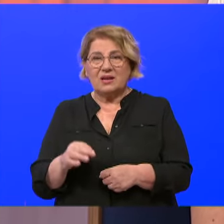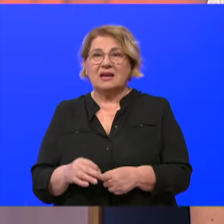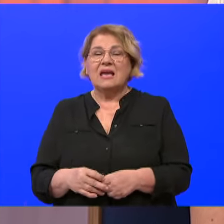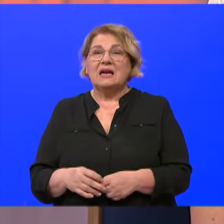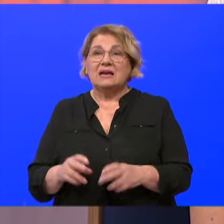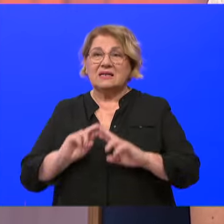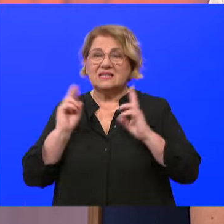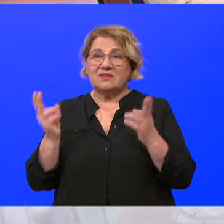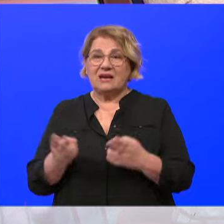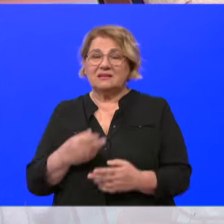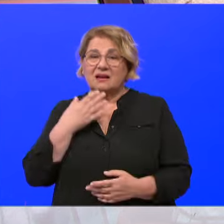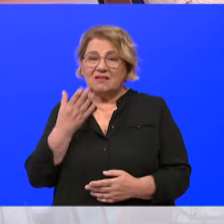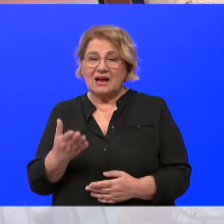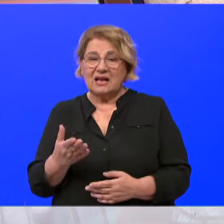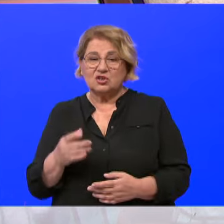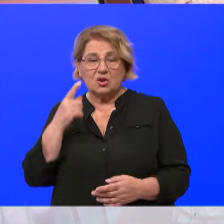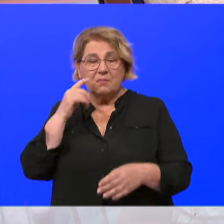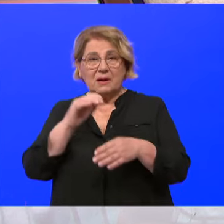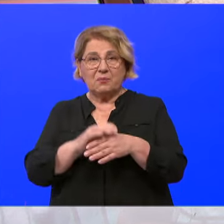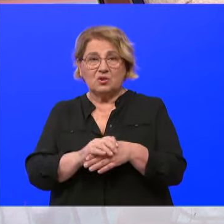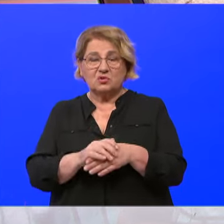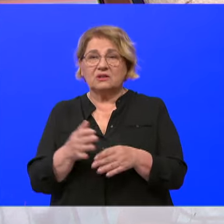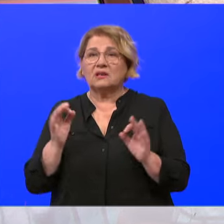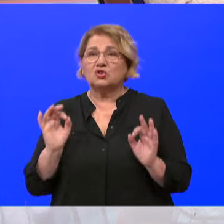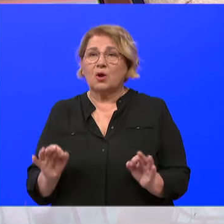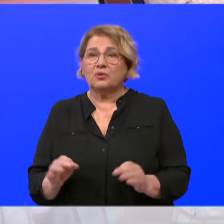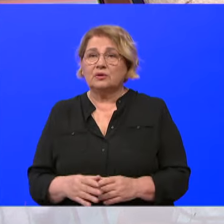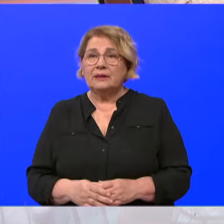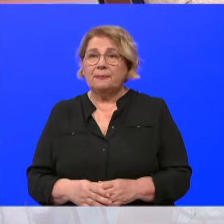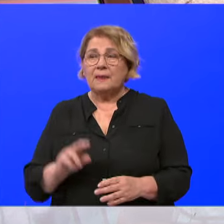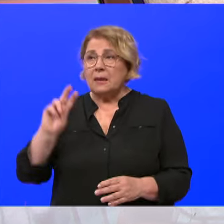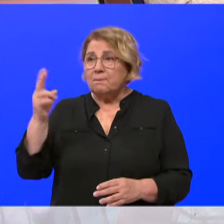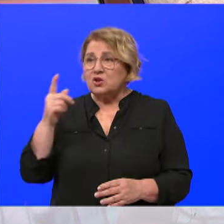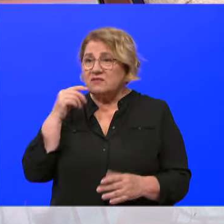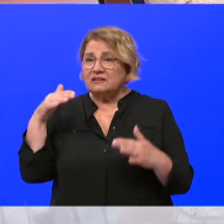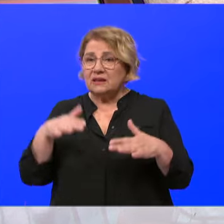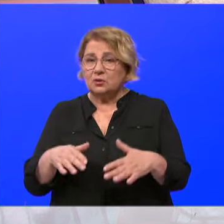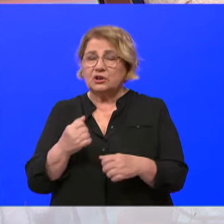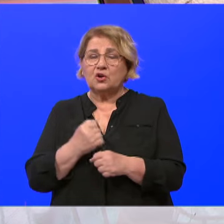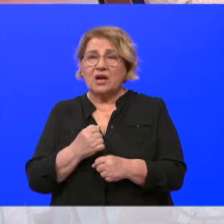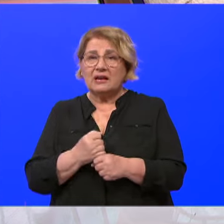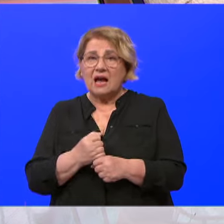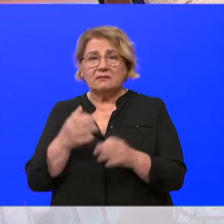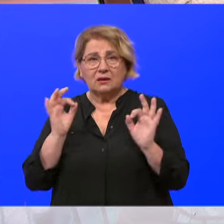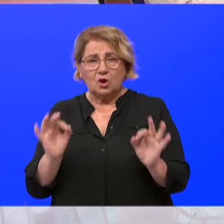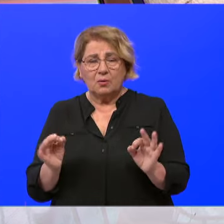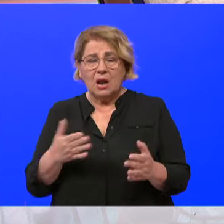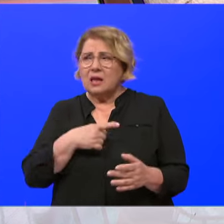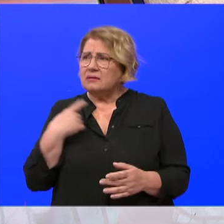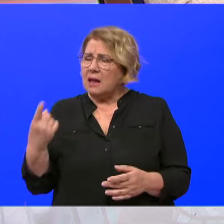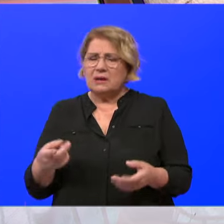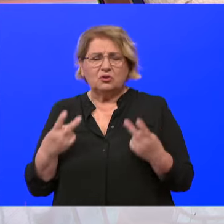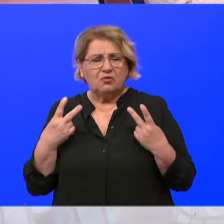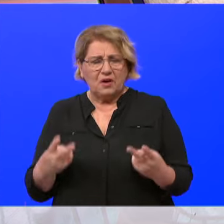Svako vam dobro. lijepo što u svojoj emisiji prepoznajete dobrotu i pozivljate ljude koji radu dobrotu. To nam puno znači u